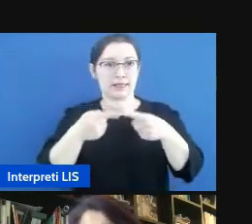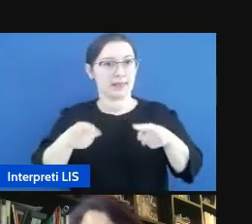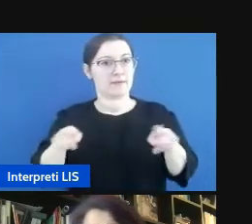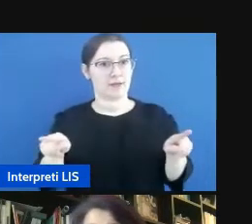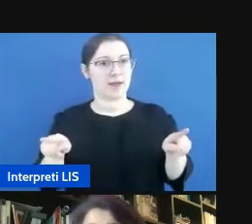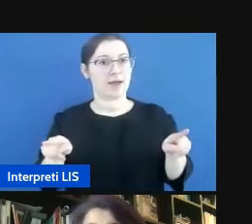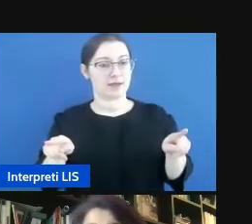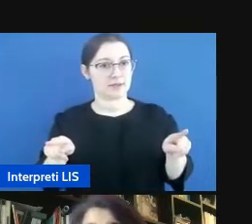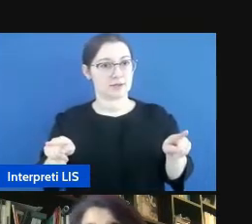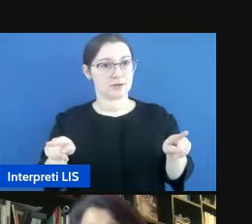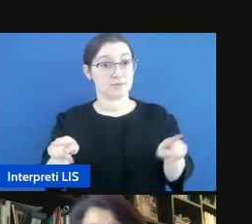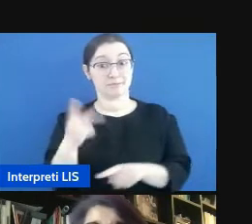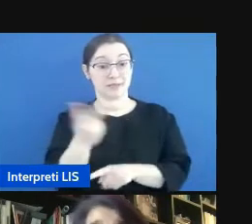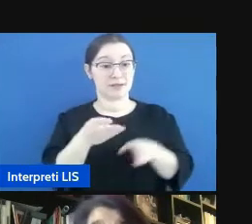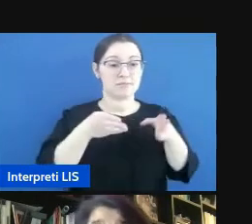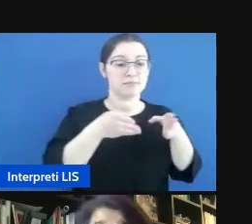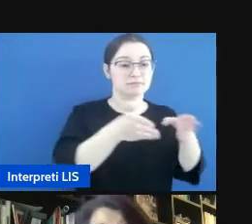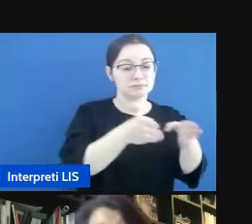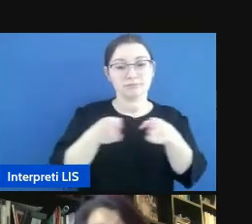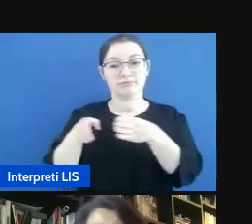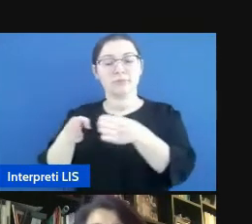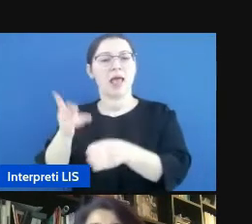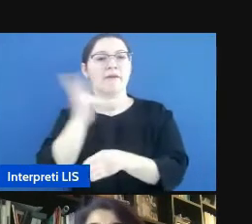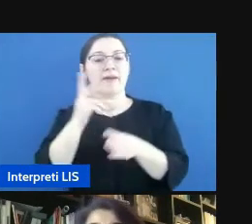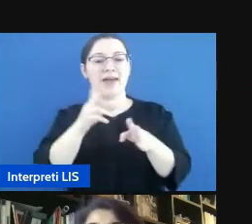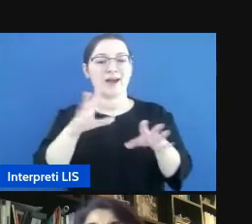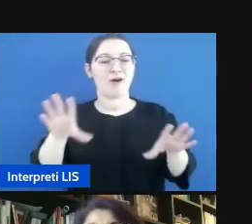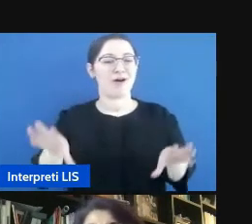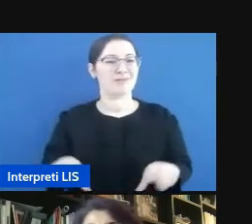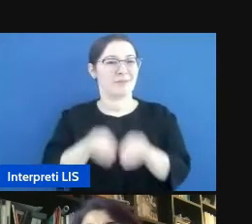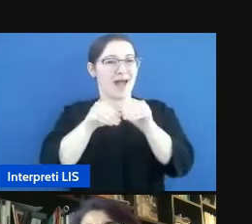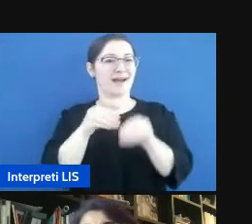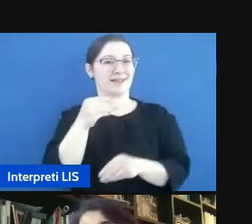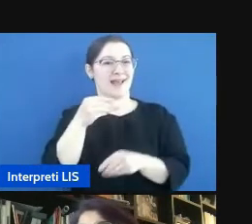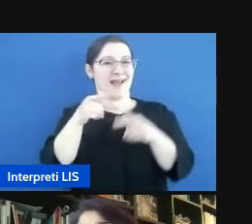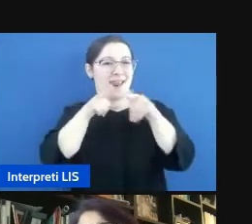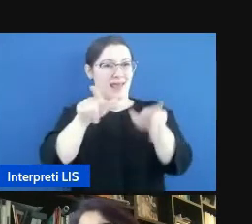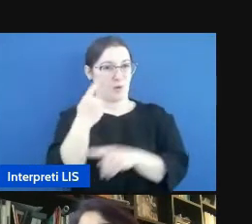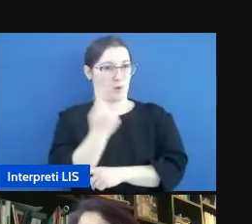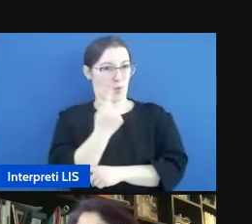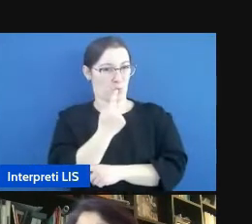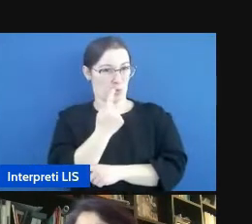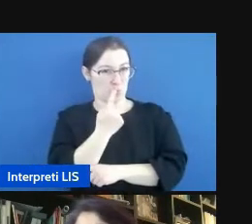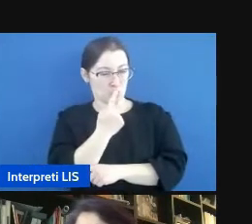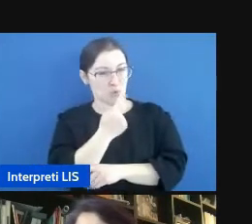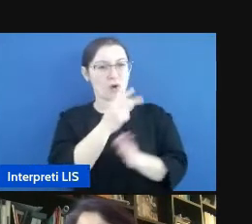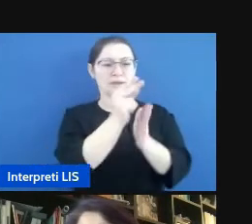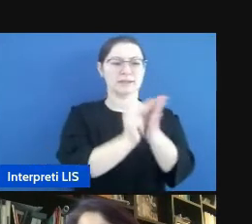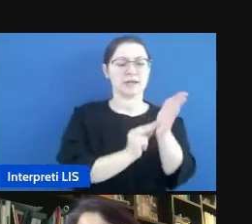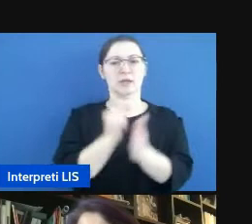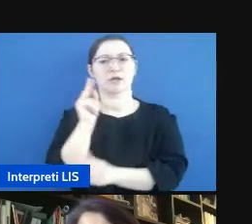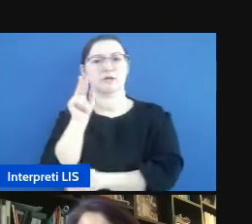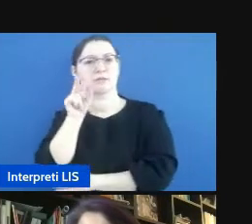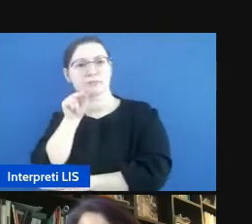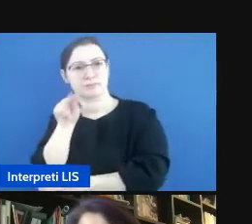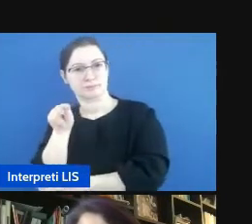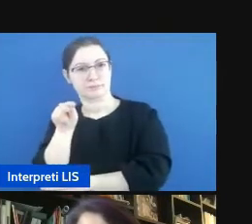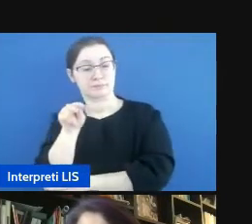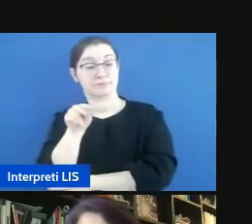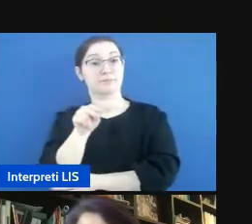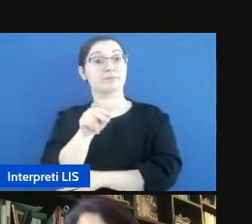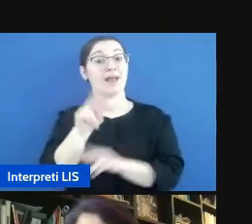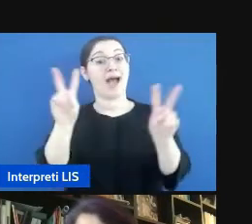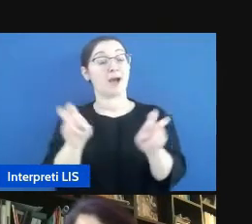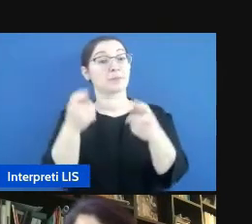diverse modalità della stessa lingua. E quindi questo argomento è stato molto